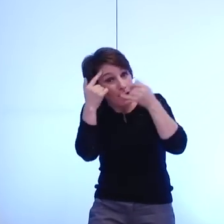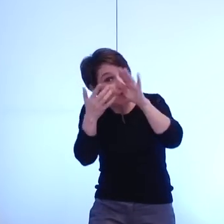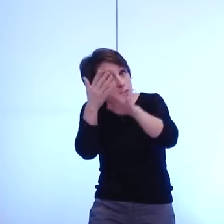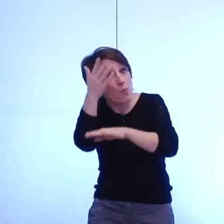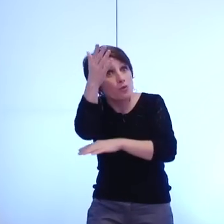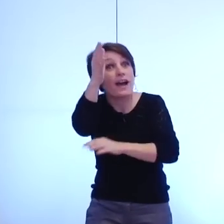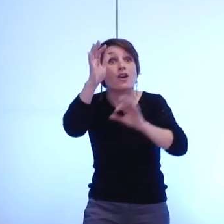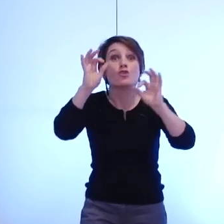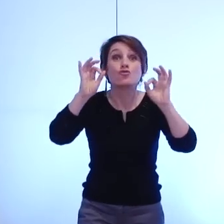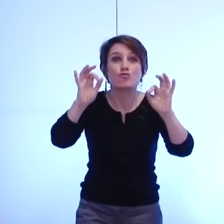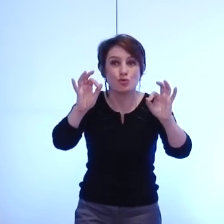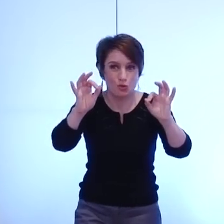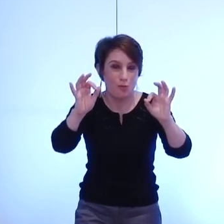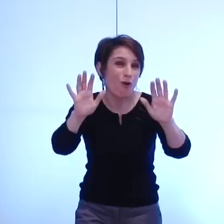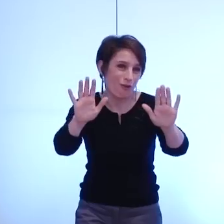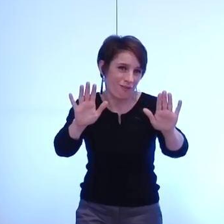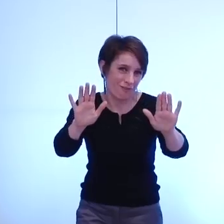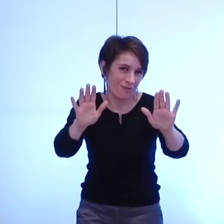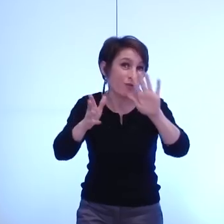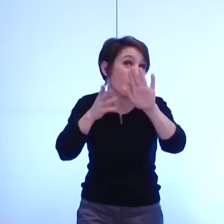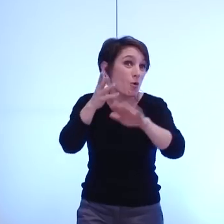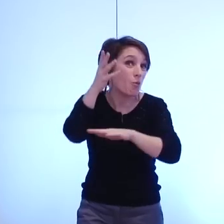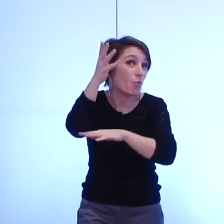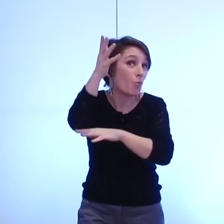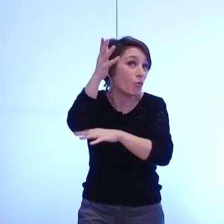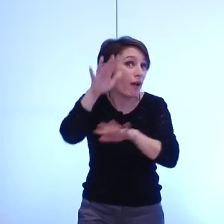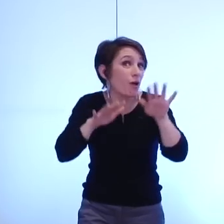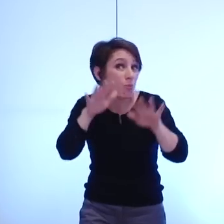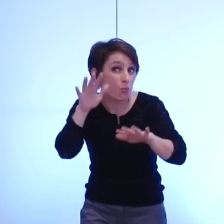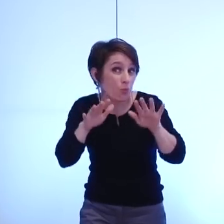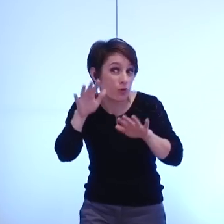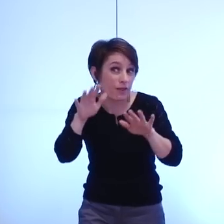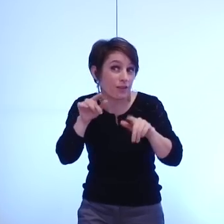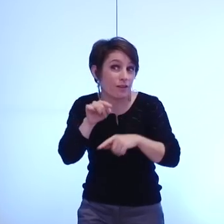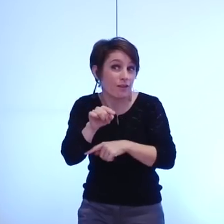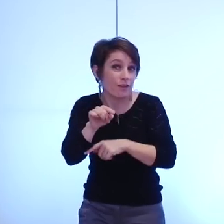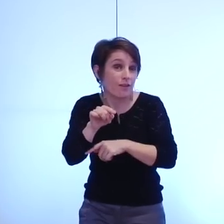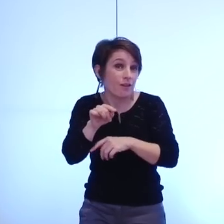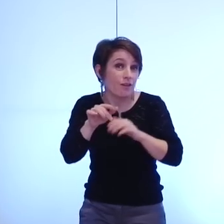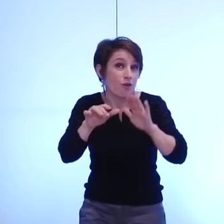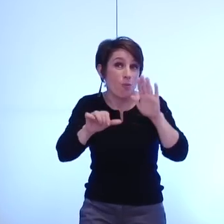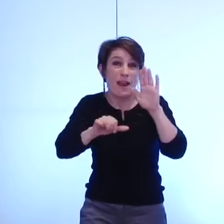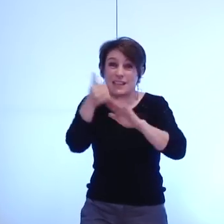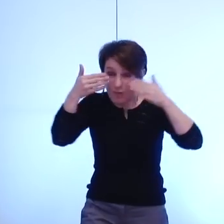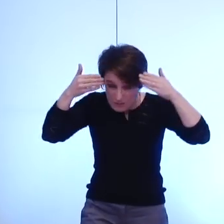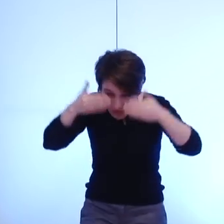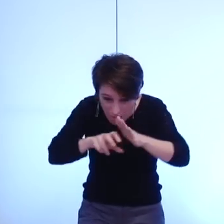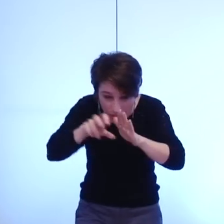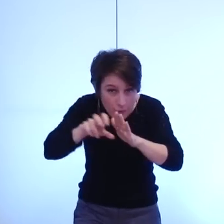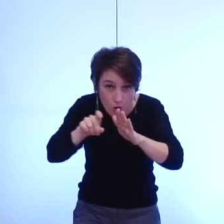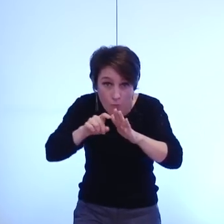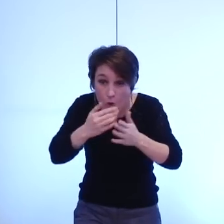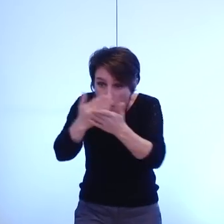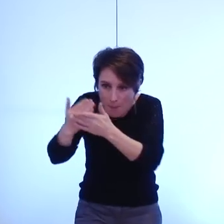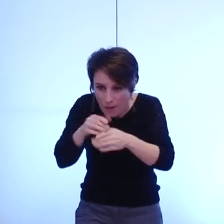tout justement où l'essentiel tout serait bien présomptueux où l'essentiel ne serait pas concentré en son centre et au centre de